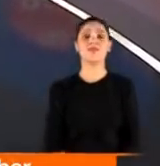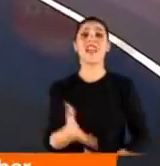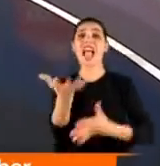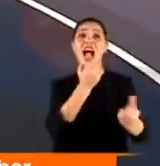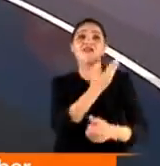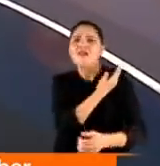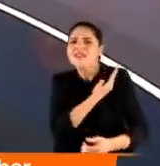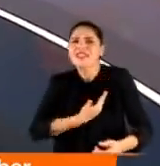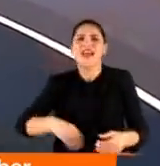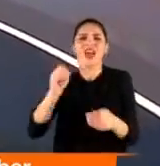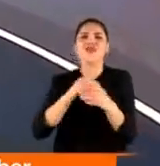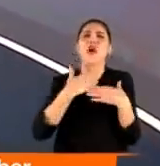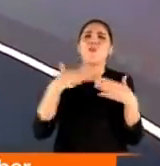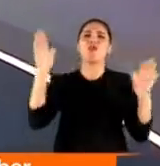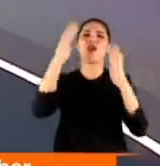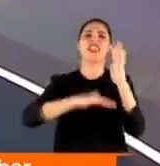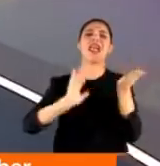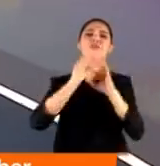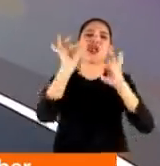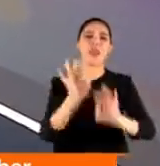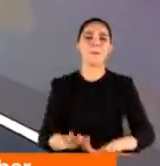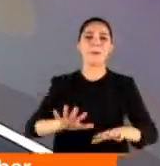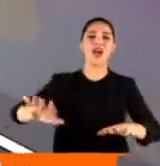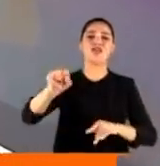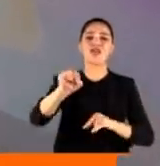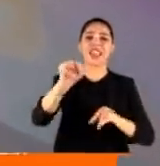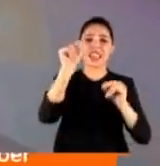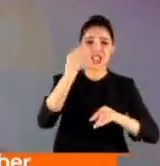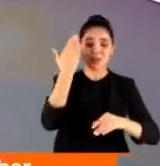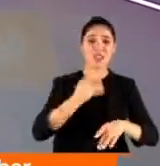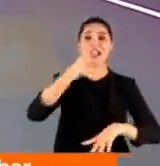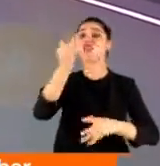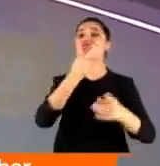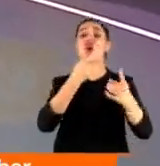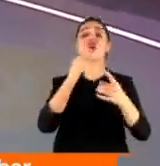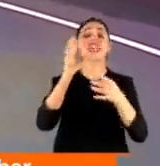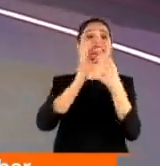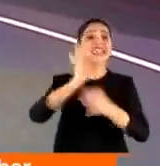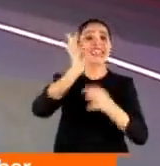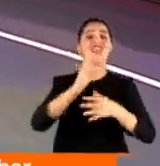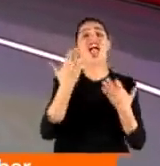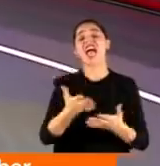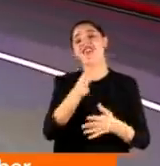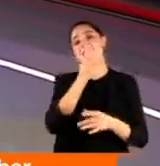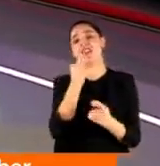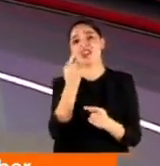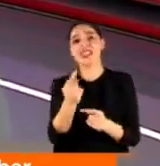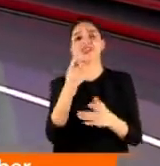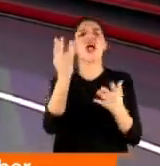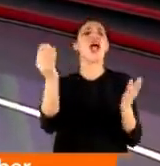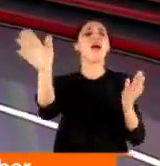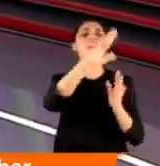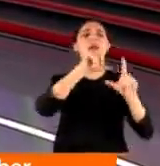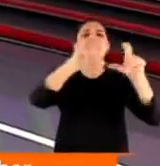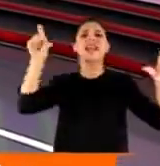Alışveriş tutkunları için büyük indirim dönemi geldi. Şimdi izleyen birçok kişi diyecek ki evet biliyoruz zaten. Her yerde boy boy